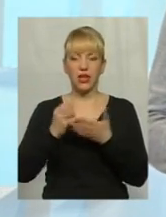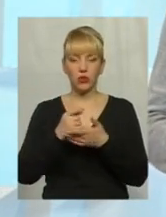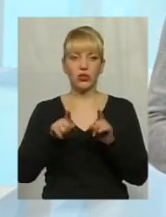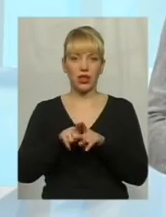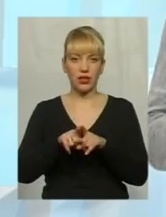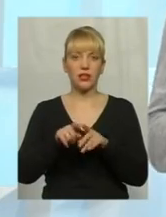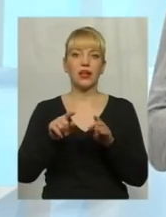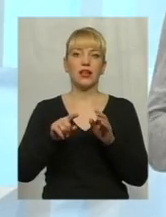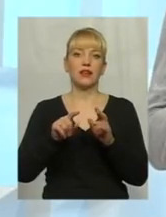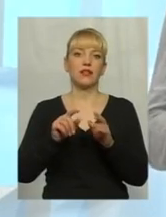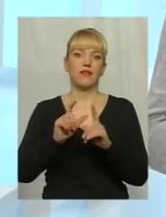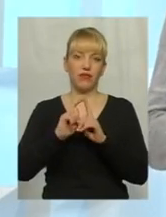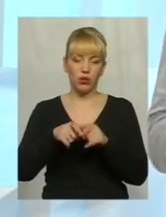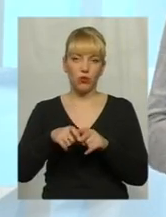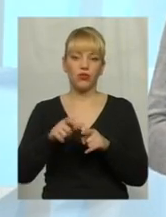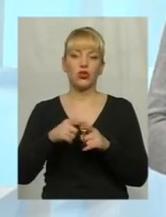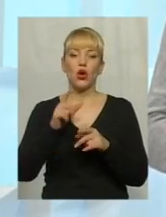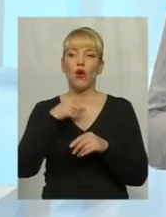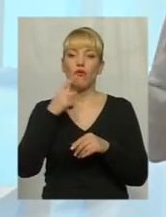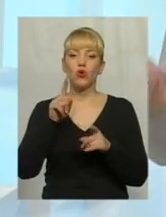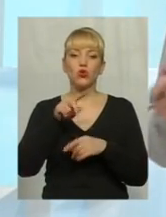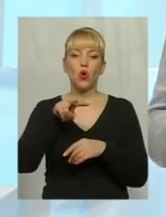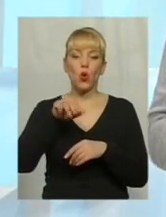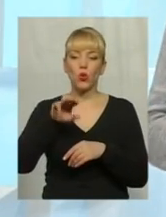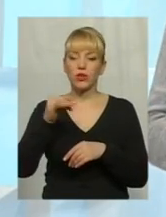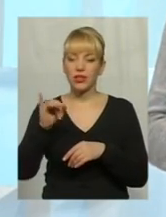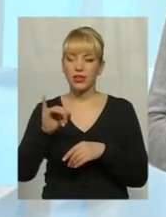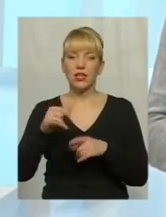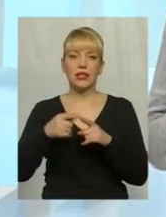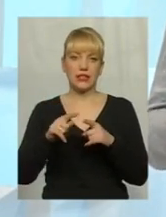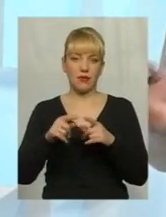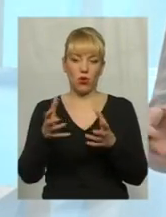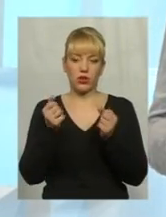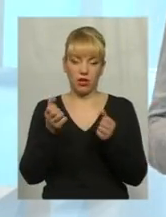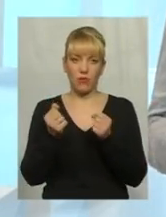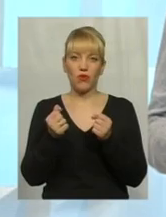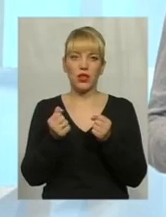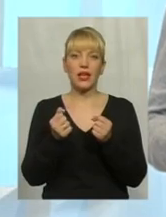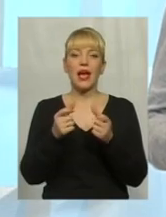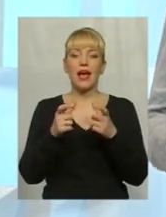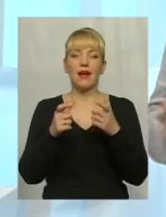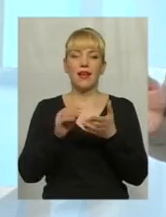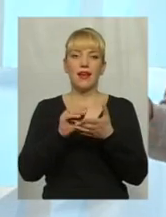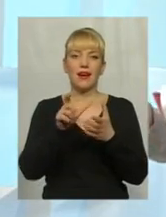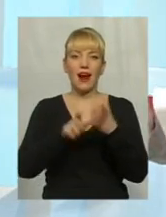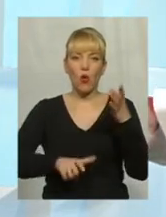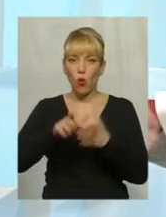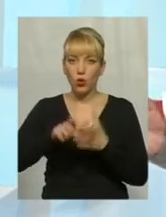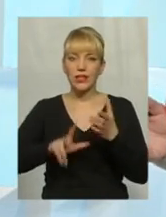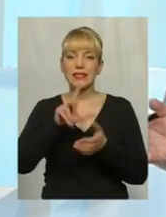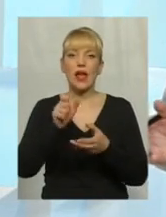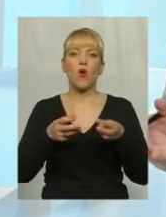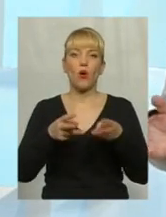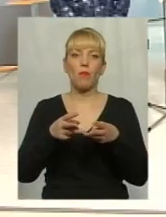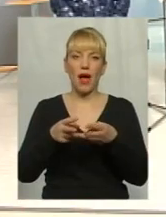такі скарги, що люди в Хмельницькому у лютому отримали рахунки за опалення більше, ніж у січні. Ну, ми повертаємось до нашої